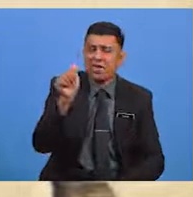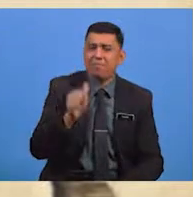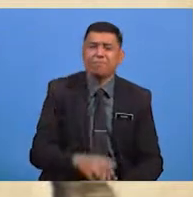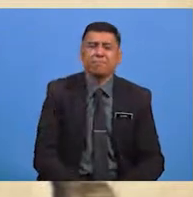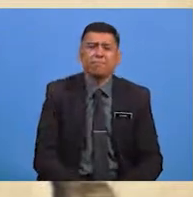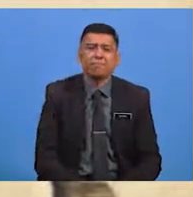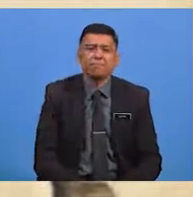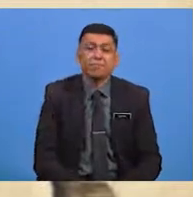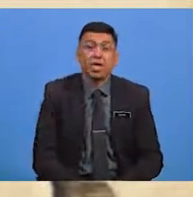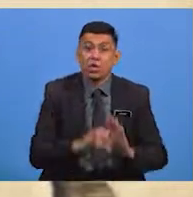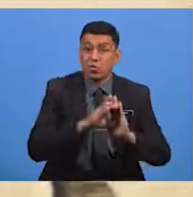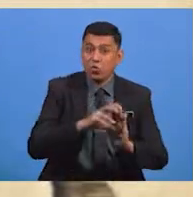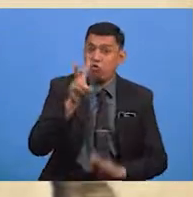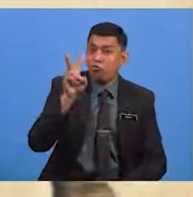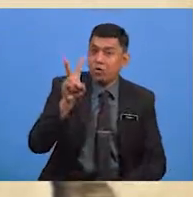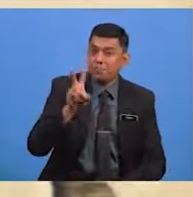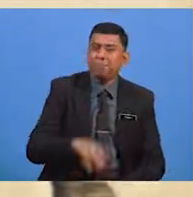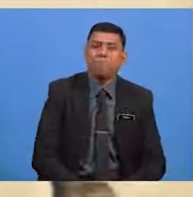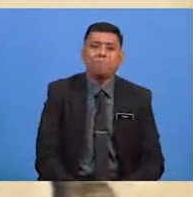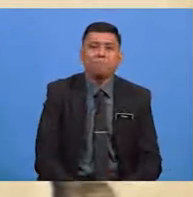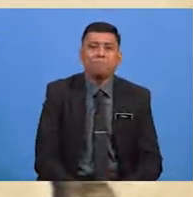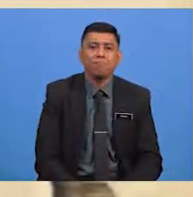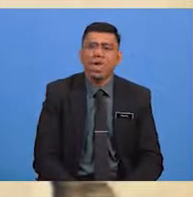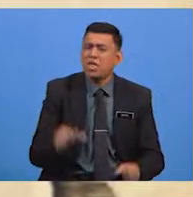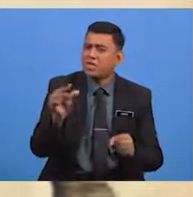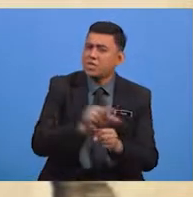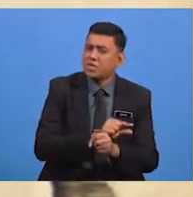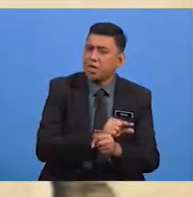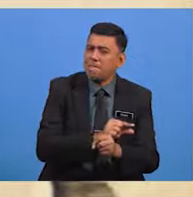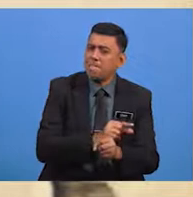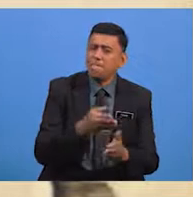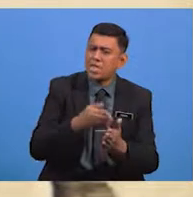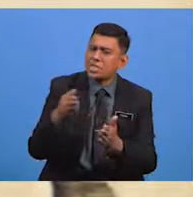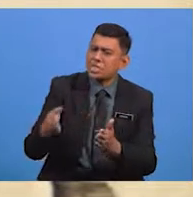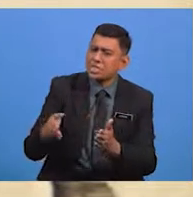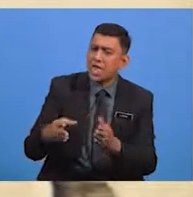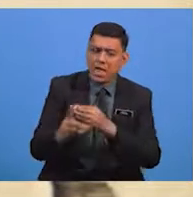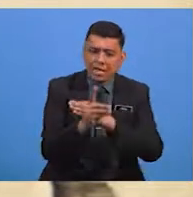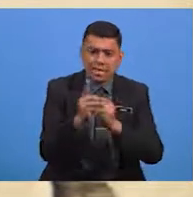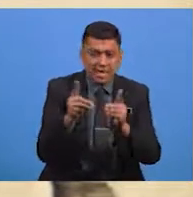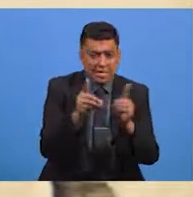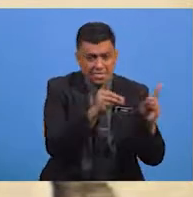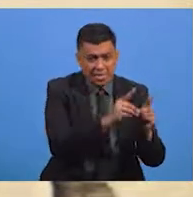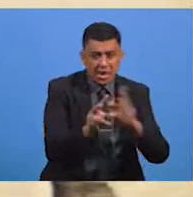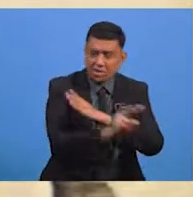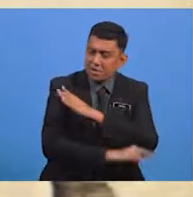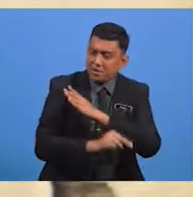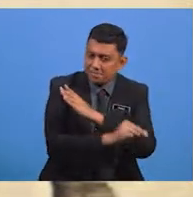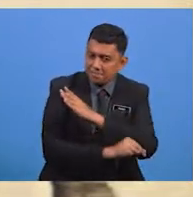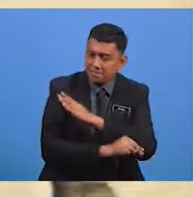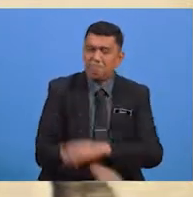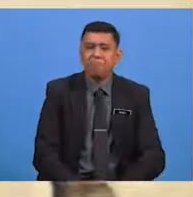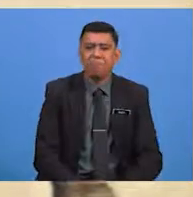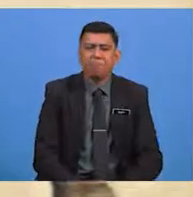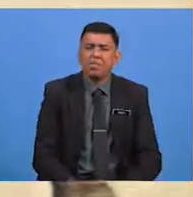Contoh Kedua Segenap Persisir Desa Negeri Dalam Contoh